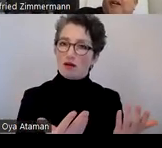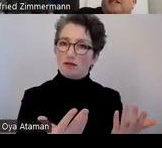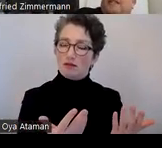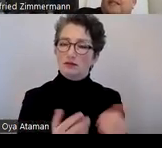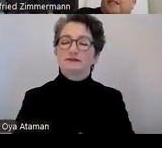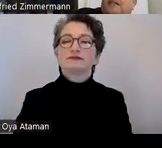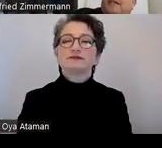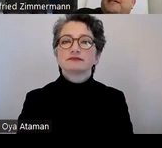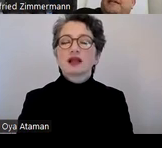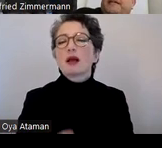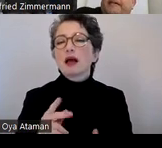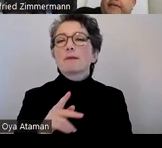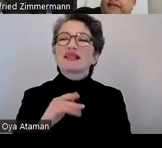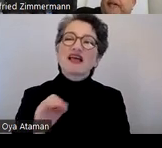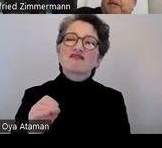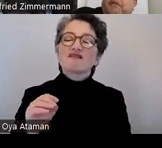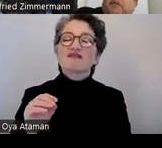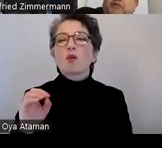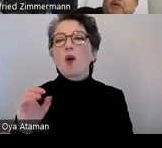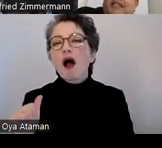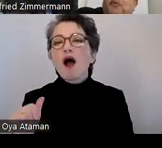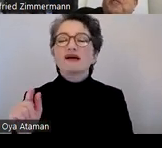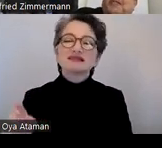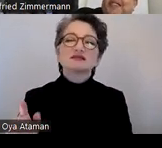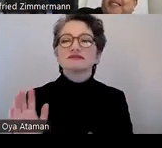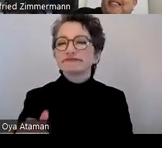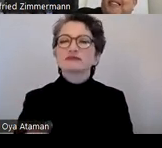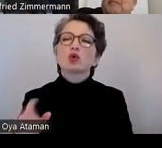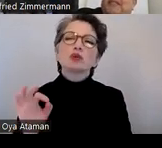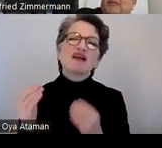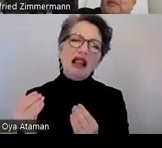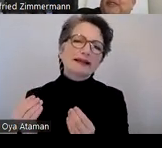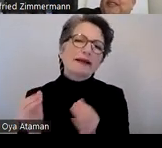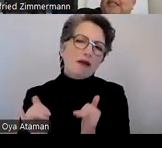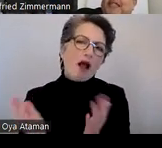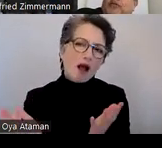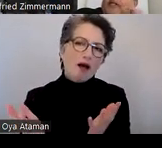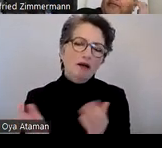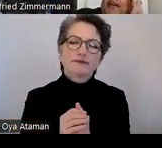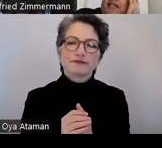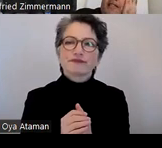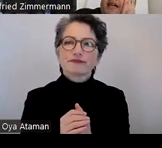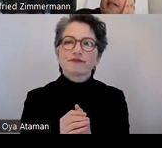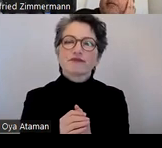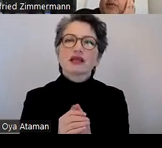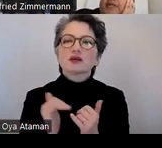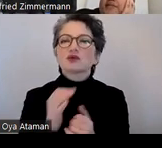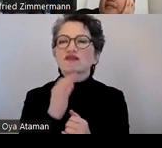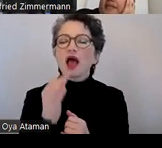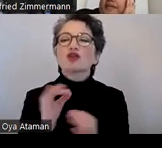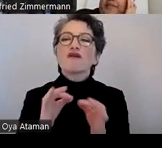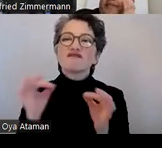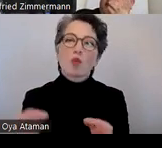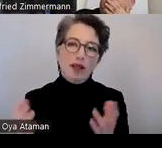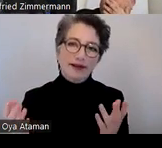UA ist jetzt hat gute Qualitäten bietet gute Qualitäten also die Frage nach den Folien